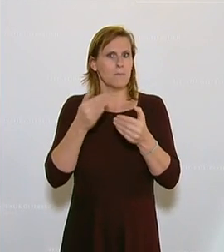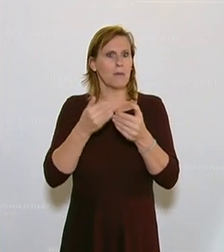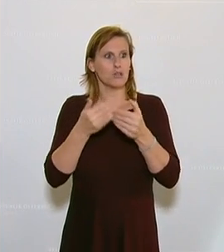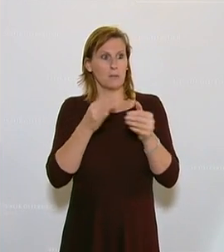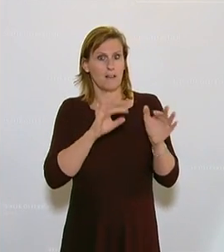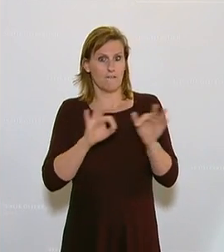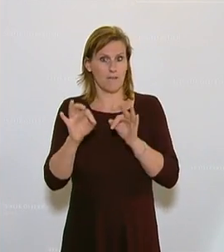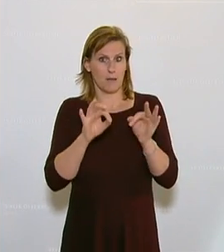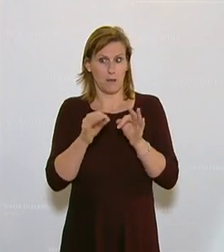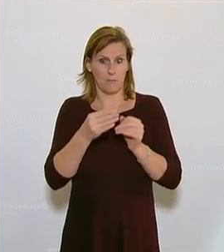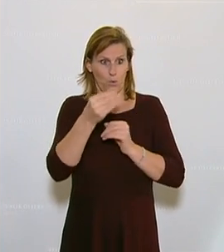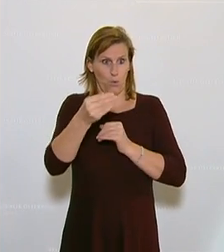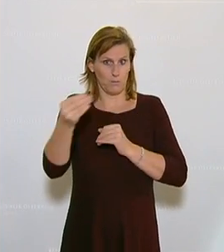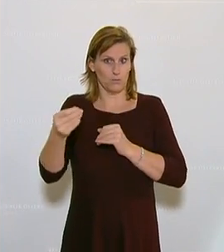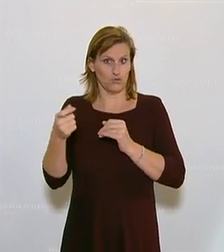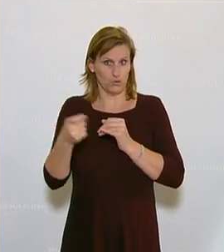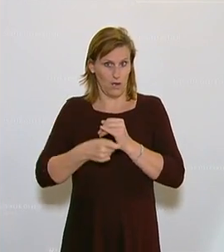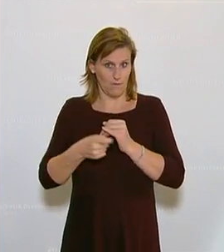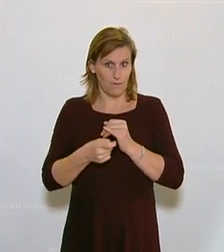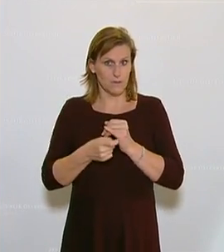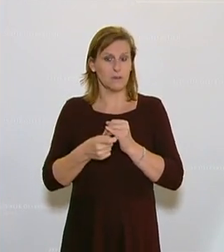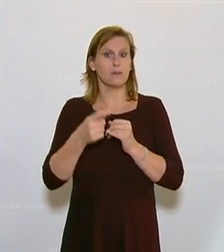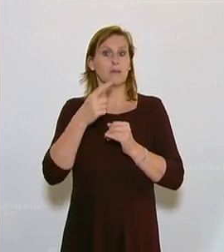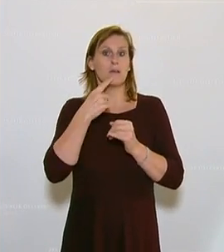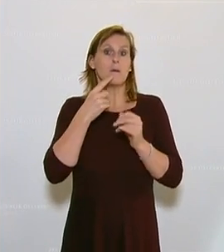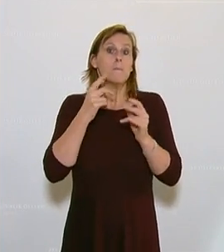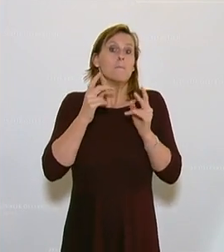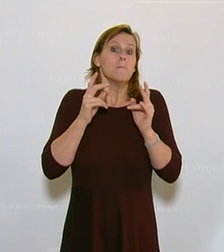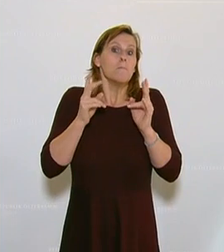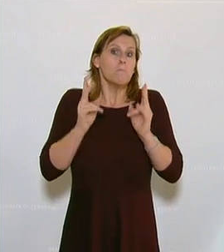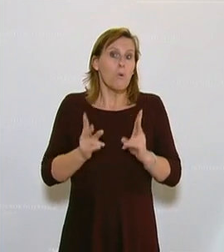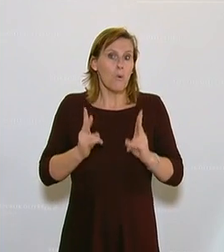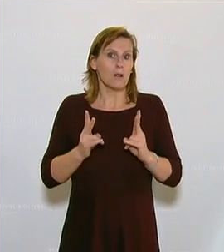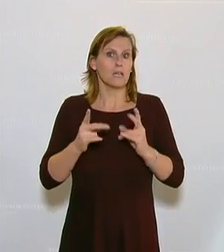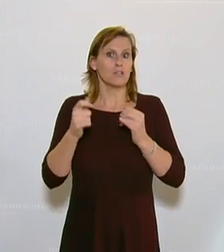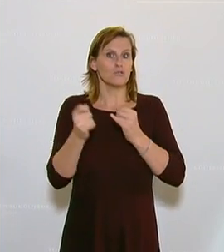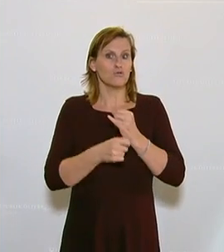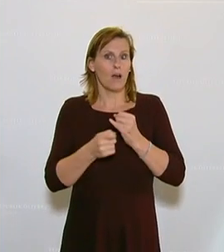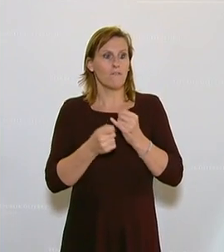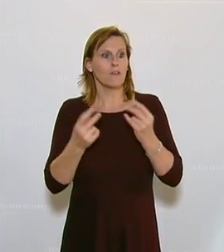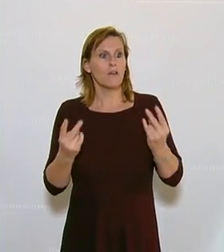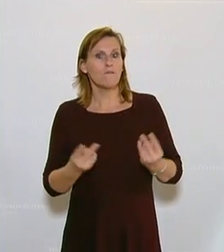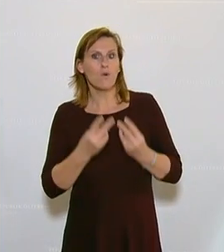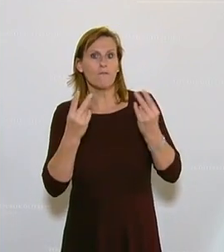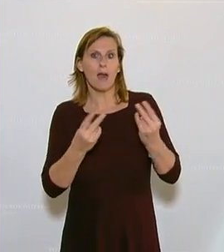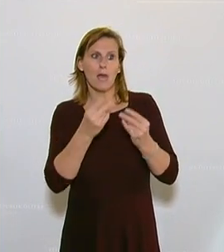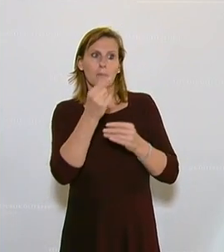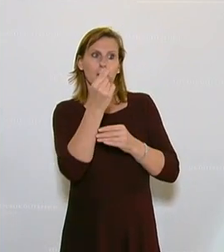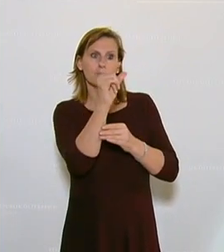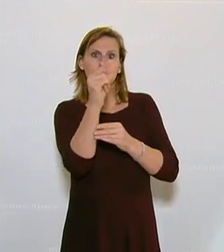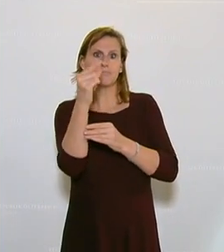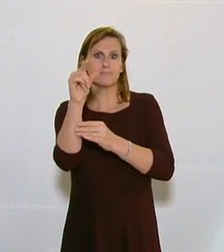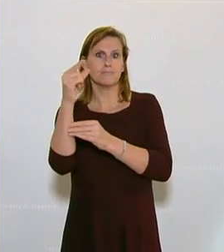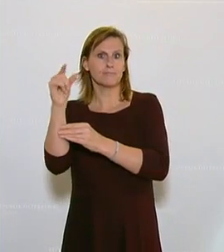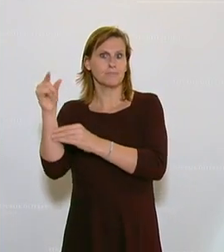Strafen bekommt, dann kann es sein, dass diese Strafen von den Werbeeinschaltungen, das von jenen